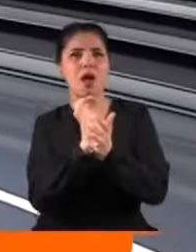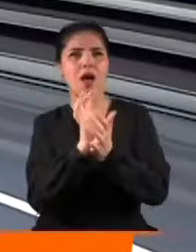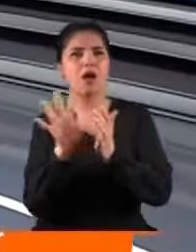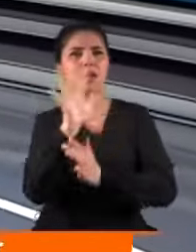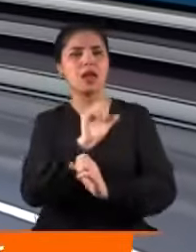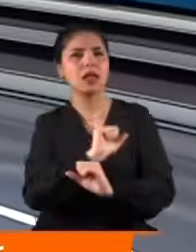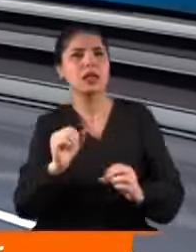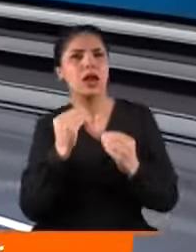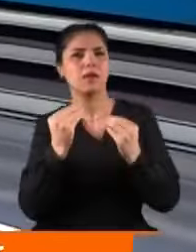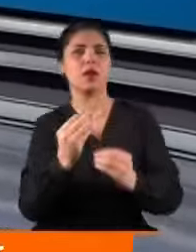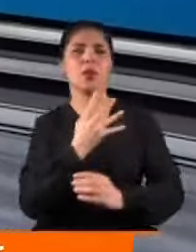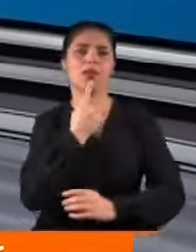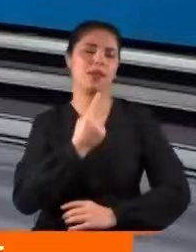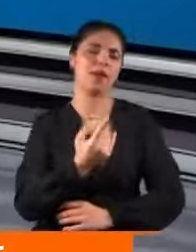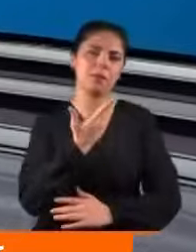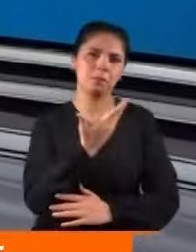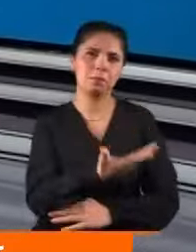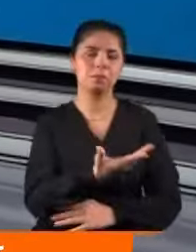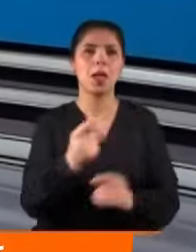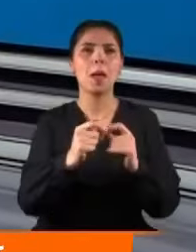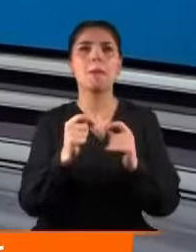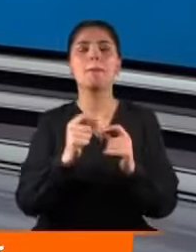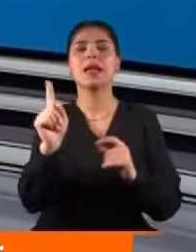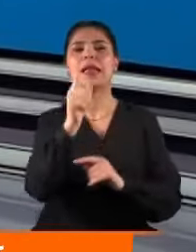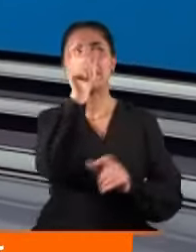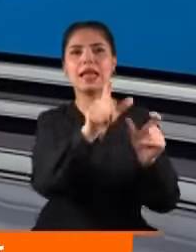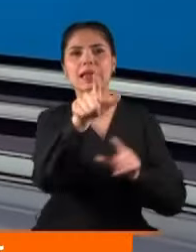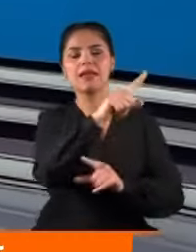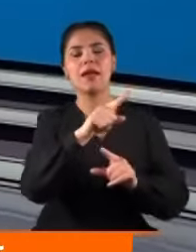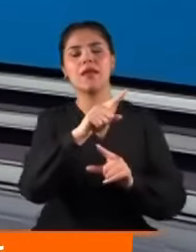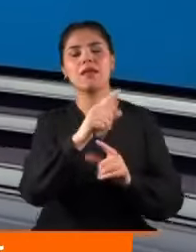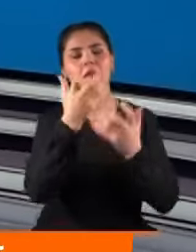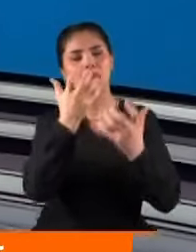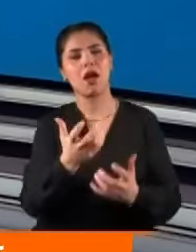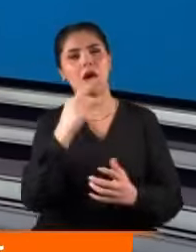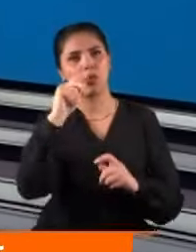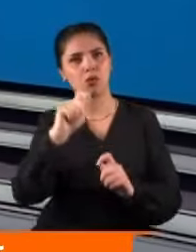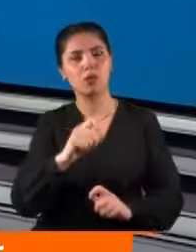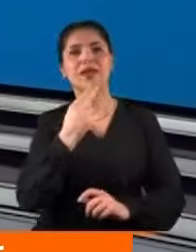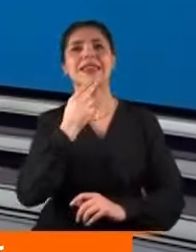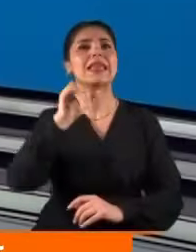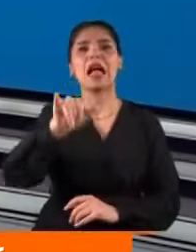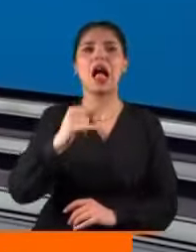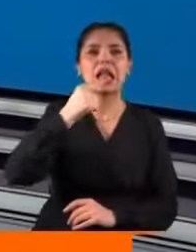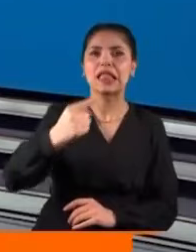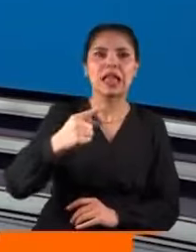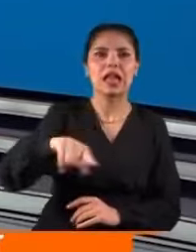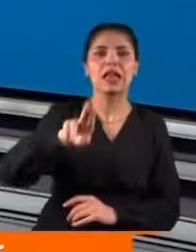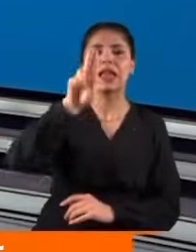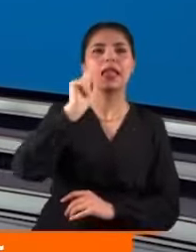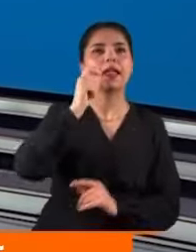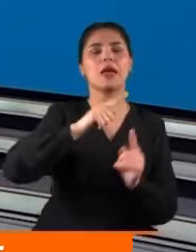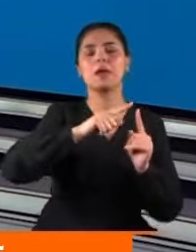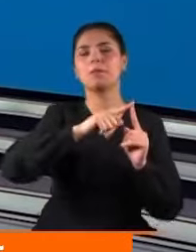savaş ila etmiş durumdalar diye seslendi. Batılı liderlere de sert mesajları vardı Erdoğan'ın. Kadın hakları diyenler 7 Ekim'den